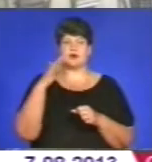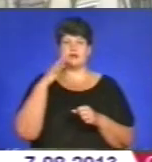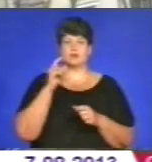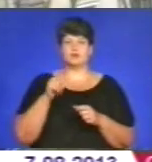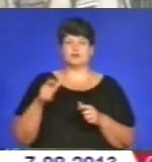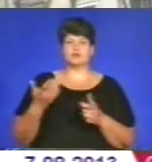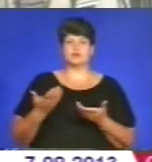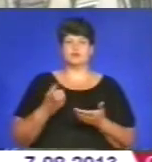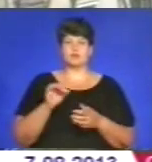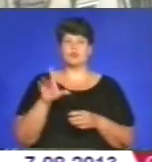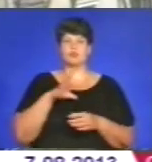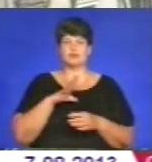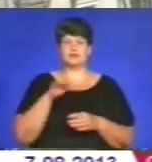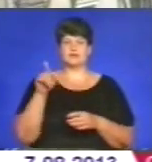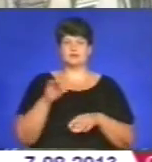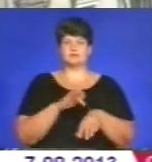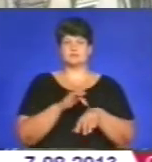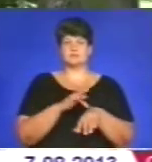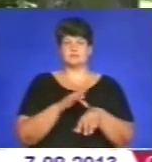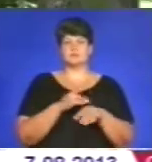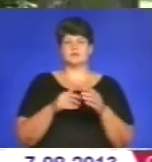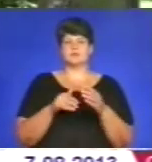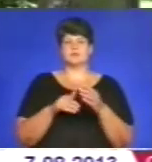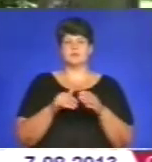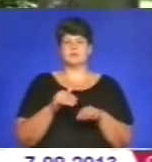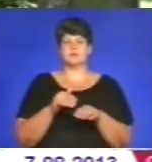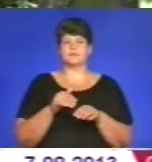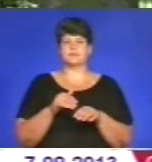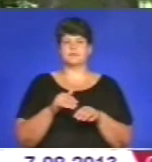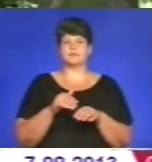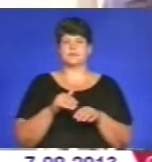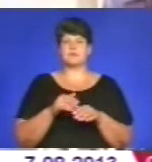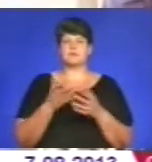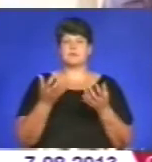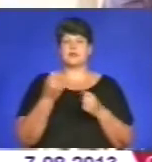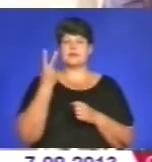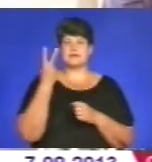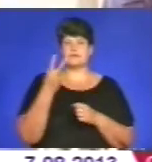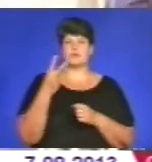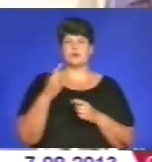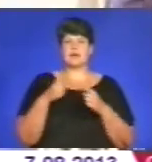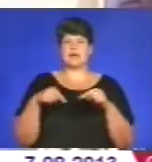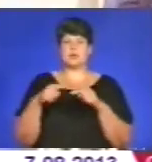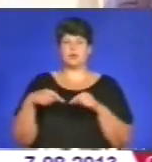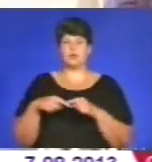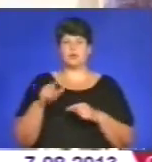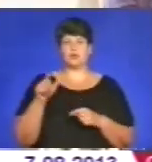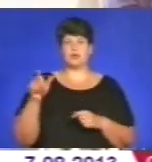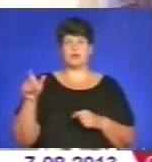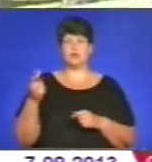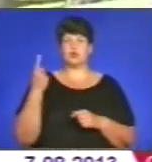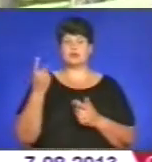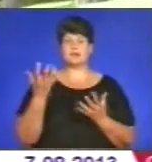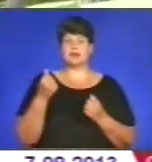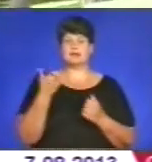Марії була служницею у панському палаці. Вони брали двох категорій людей, так вона мені розповідала. Одних для